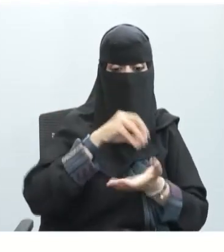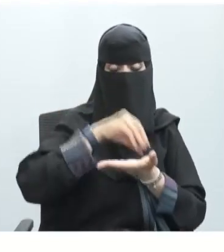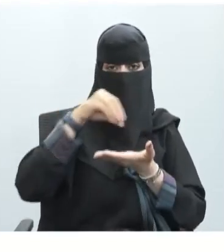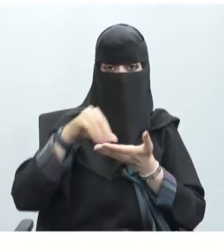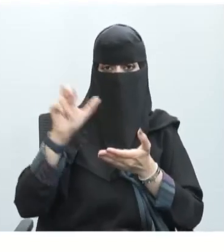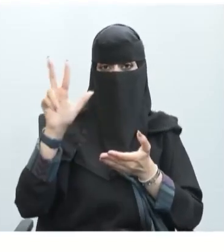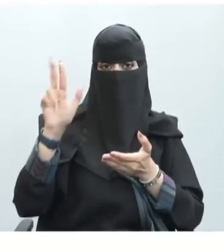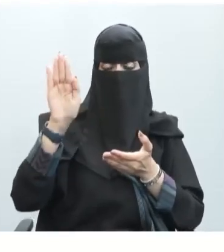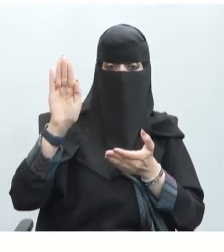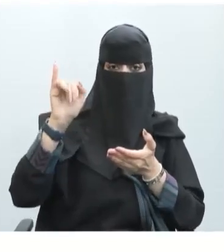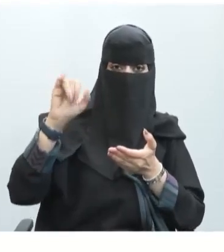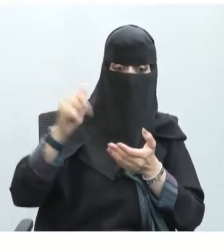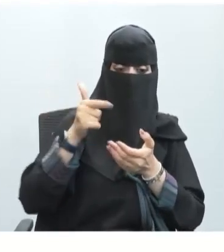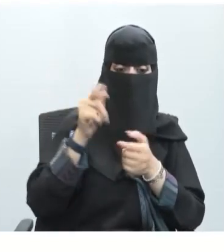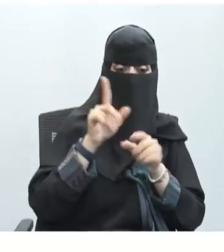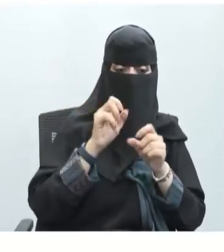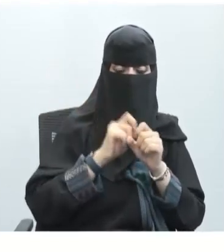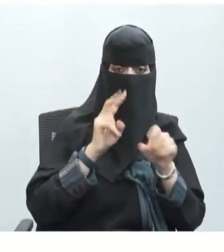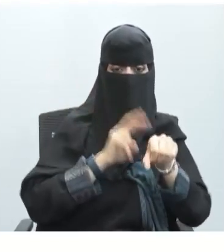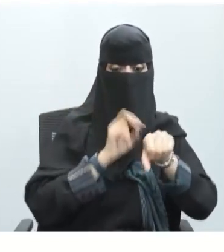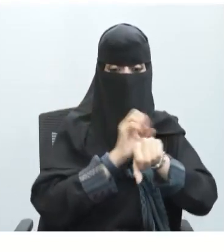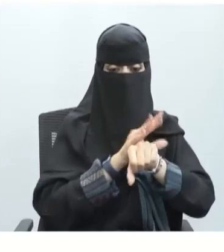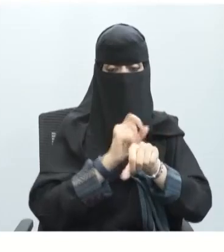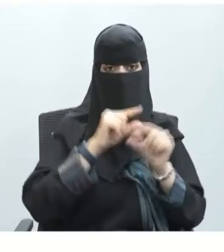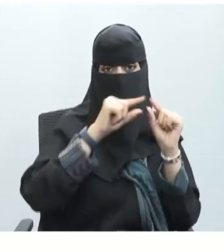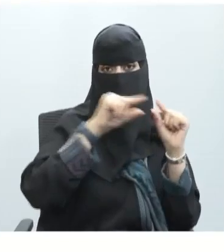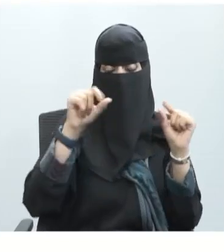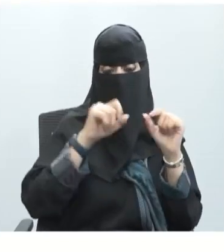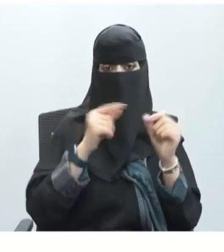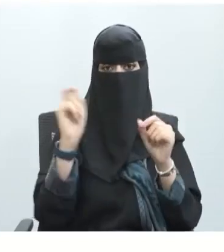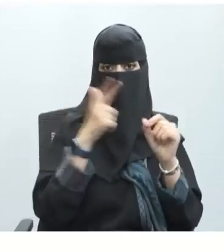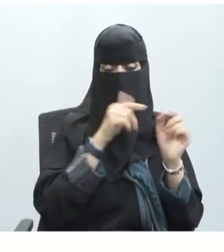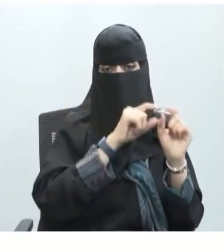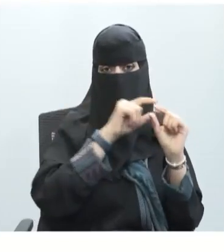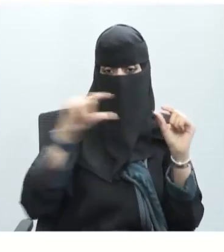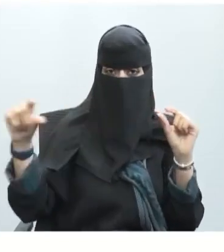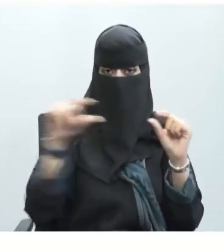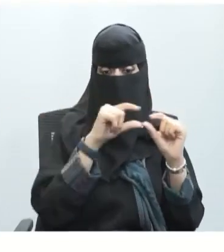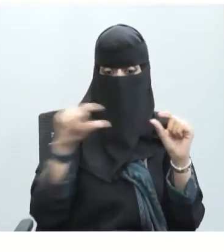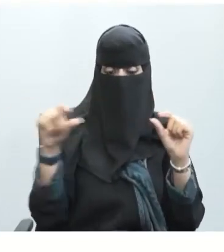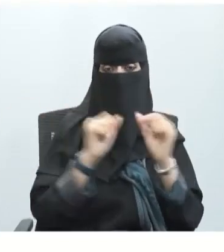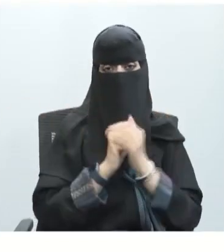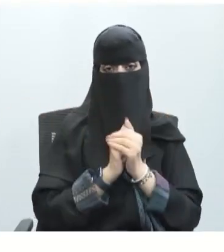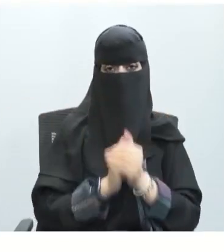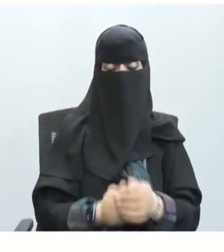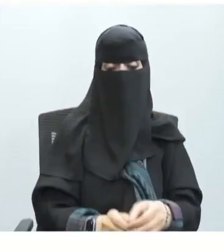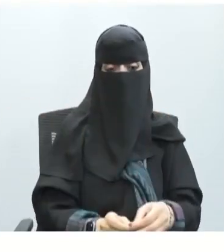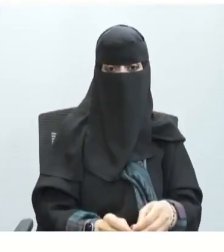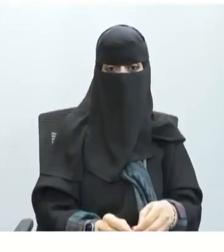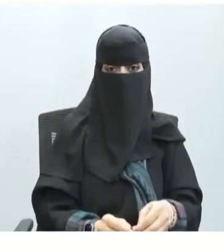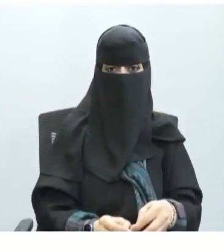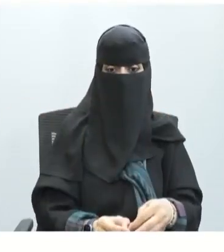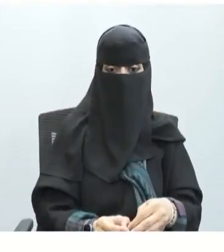بالانتقال الوثبي من عقدة إلى أخرى مما يساعد على زيادة سرعة نقل السيالة العصبية على طول المحور